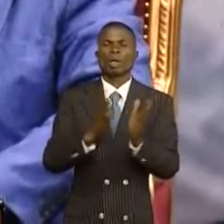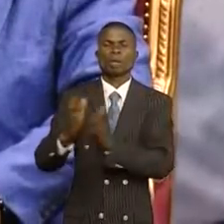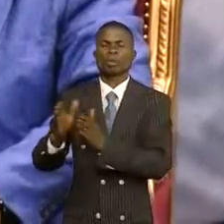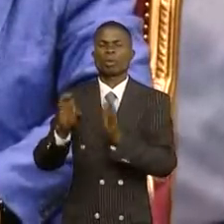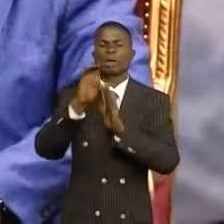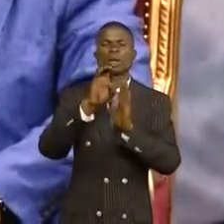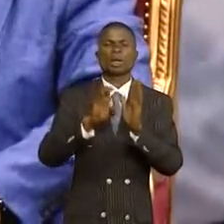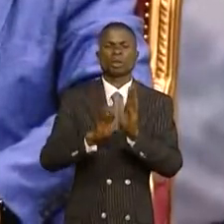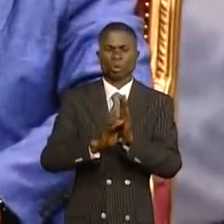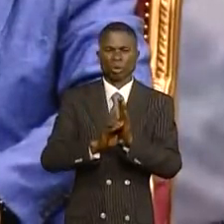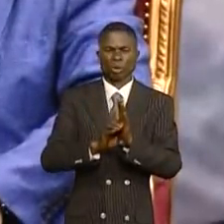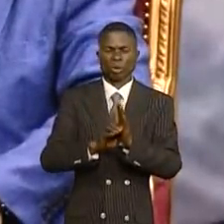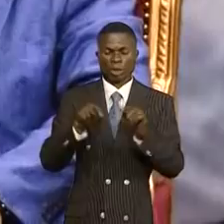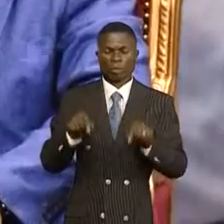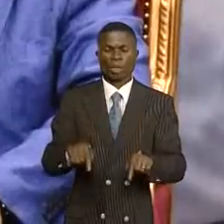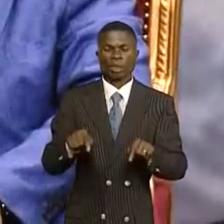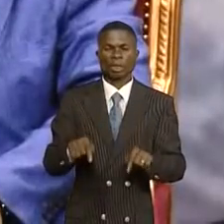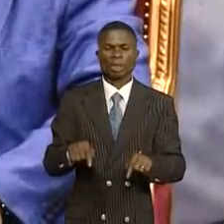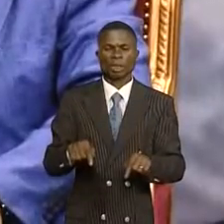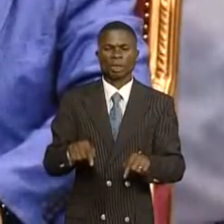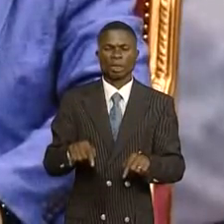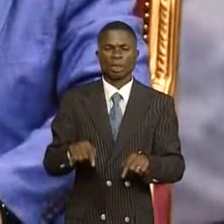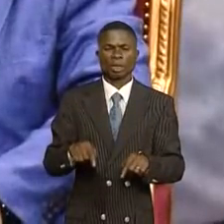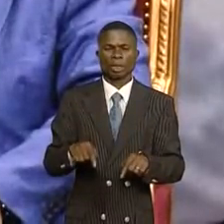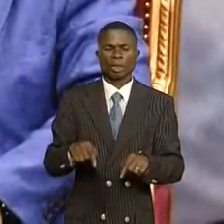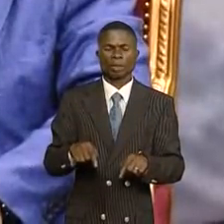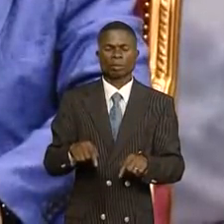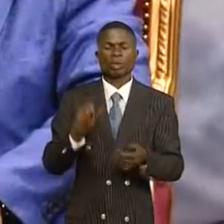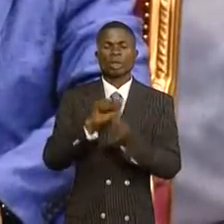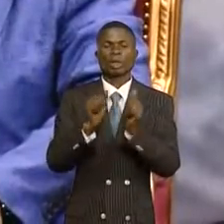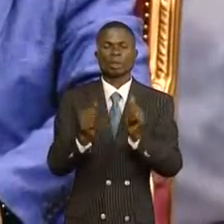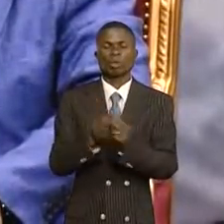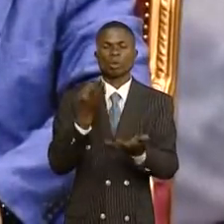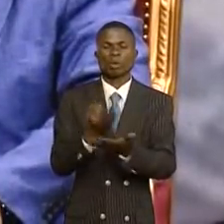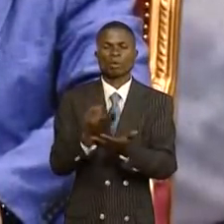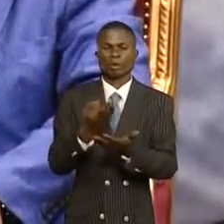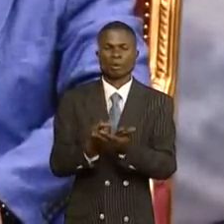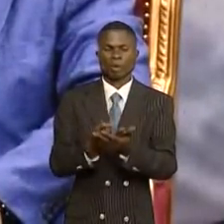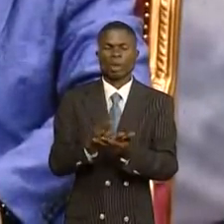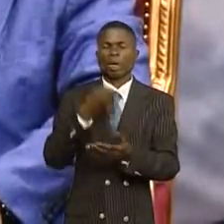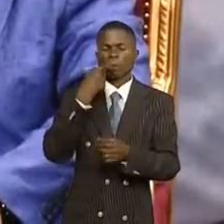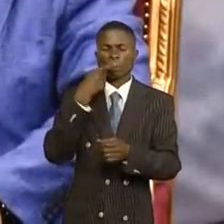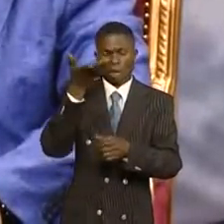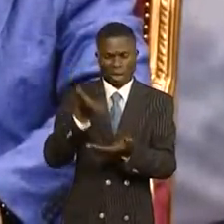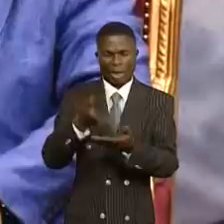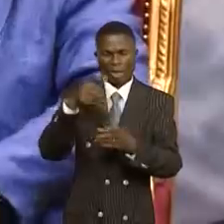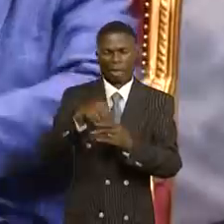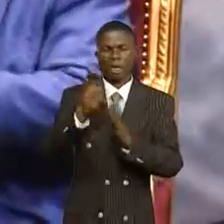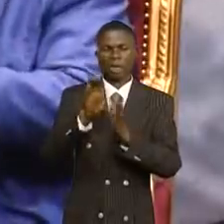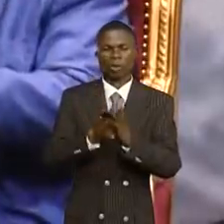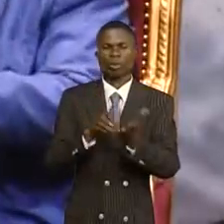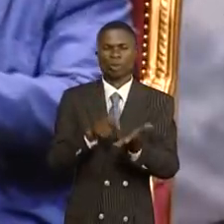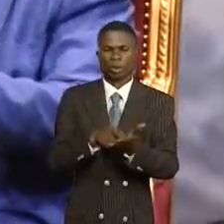la constitution actuelle, les aspects financiers, je suis parmi les constitutions de cette constitution-là,